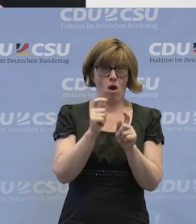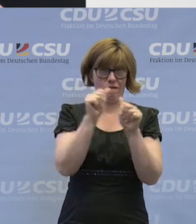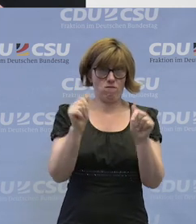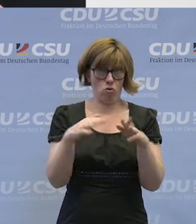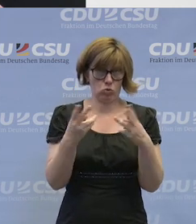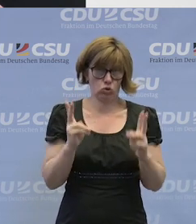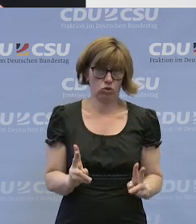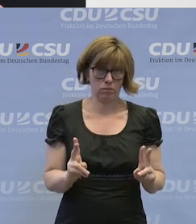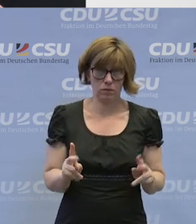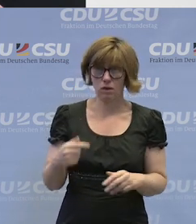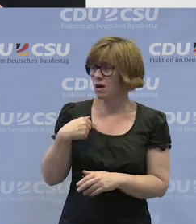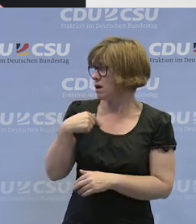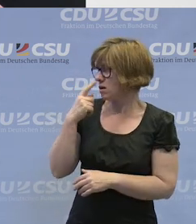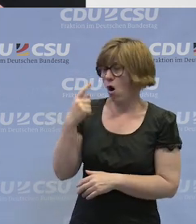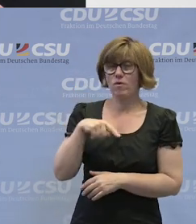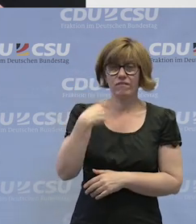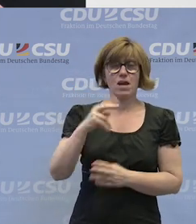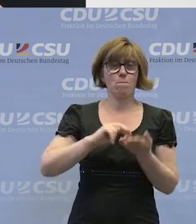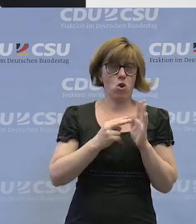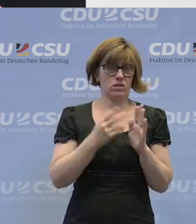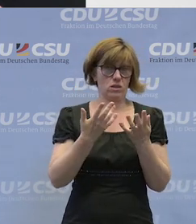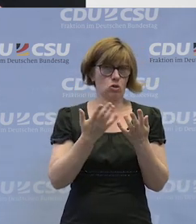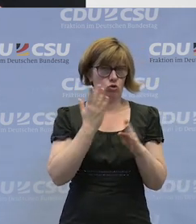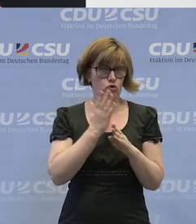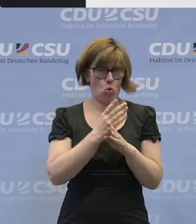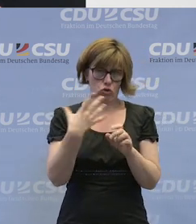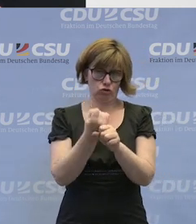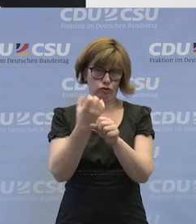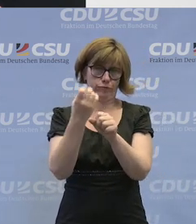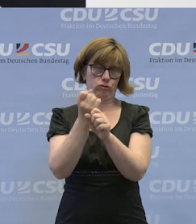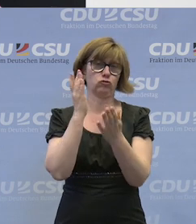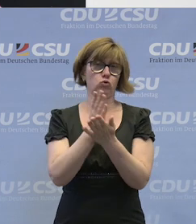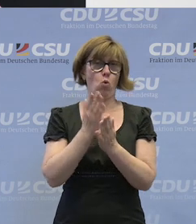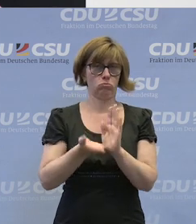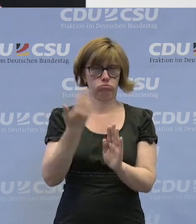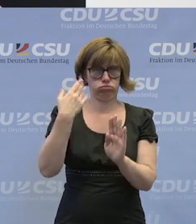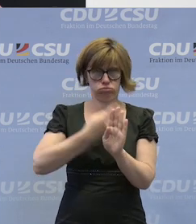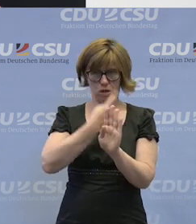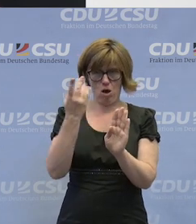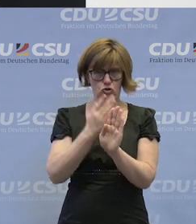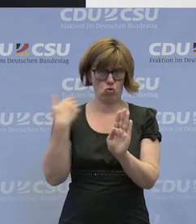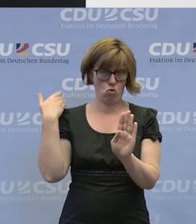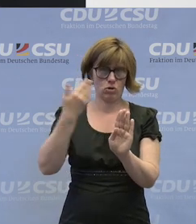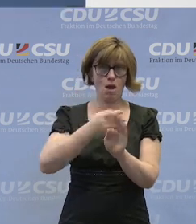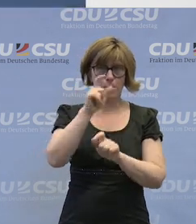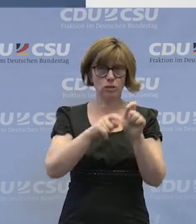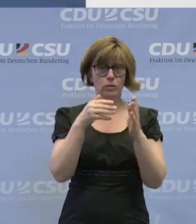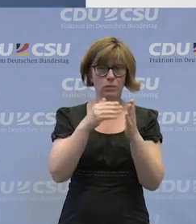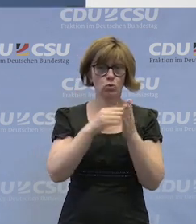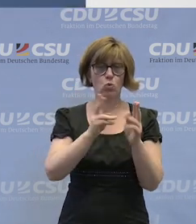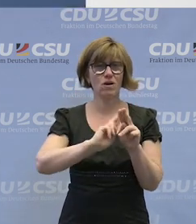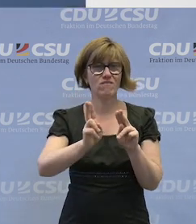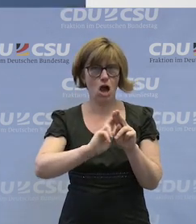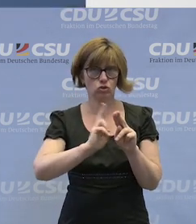das in der Politik weitestgehend erreicht in den zurückliegenden Jahren, dass Menschen mit Behinderung aus